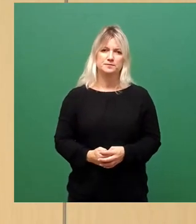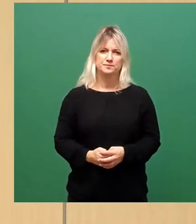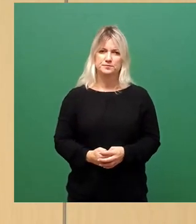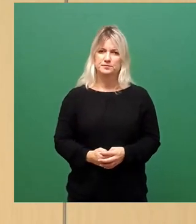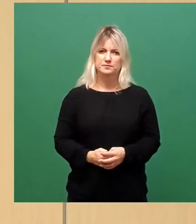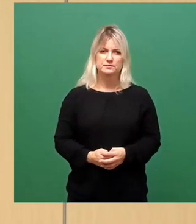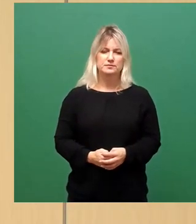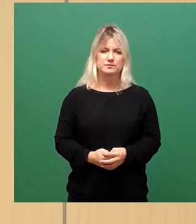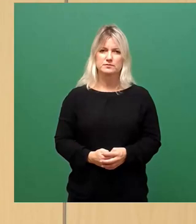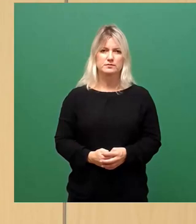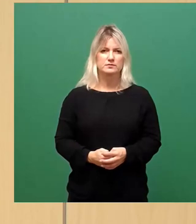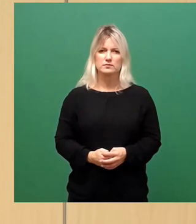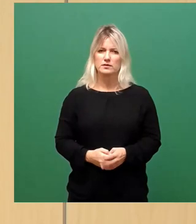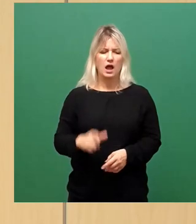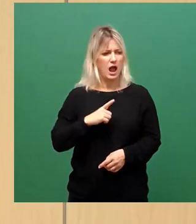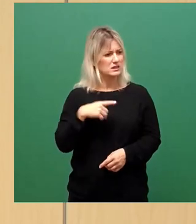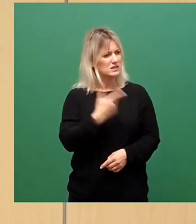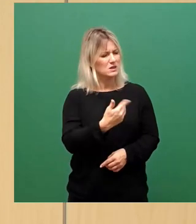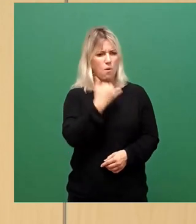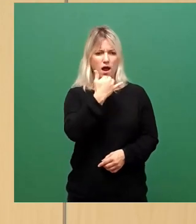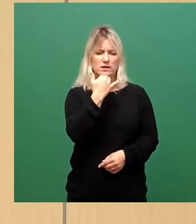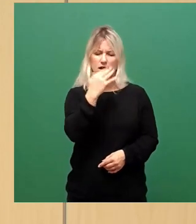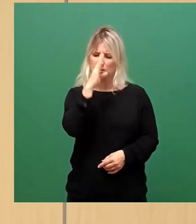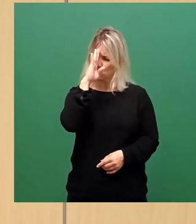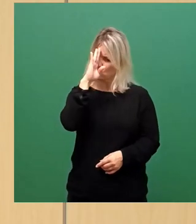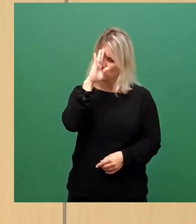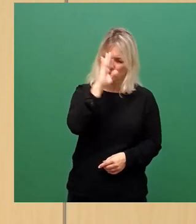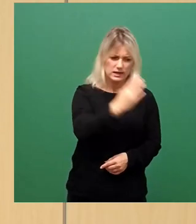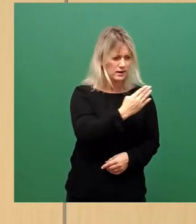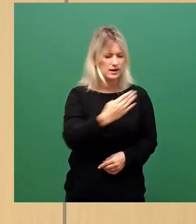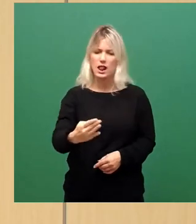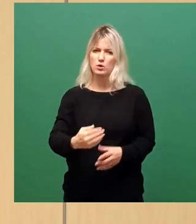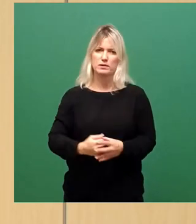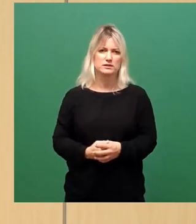Es ist unfassbar. Es ist wirklich unfassbar.